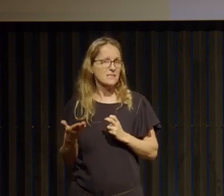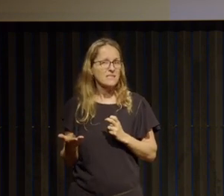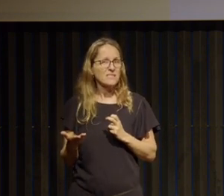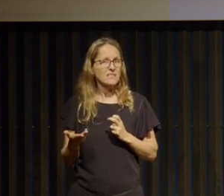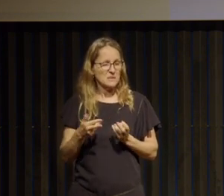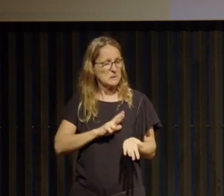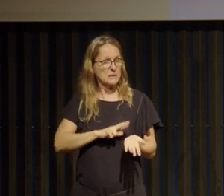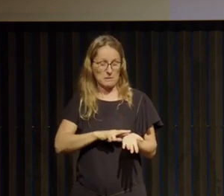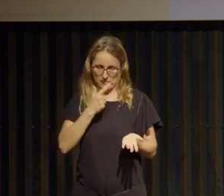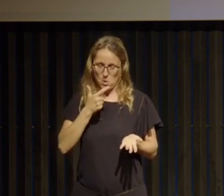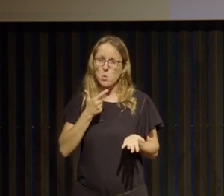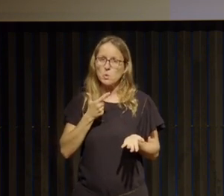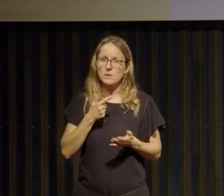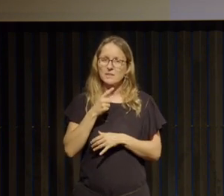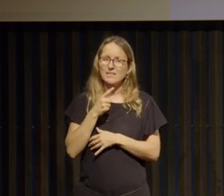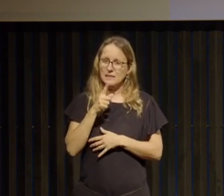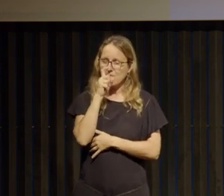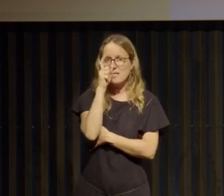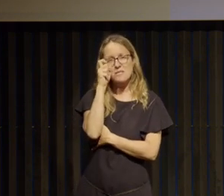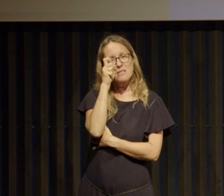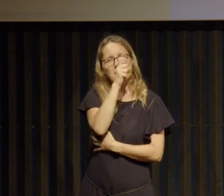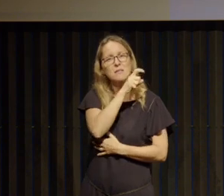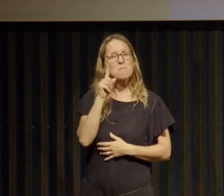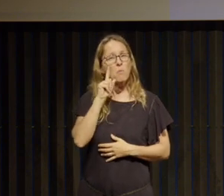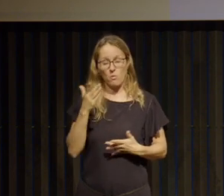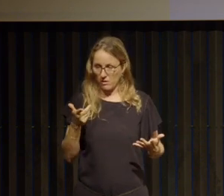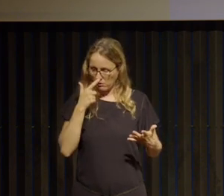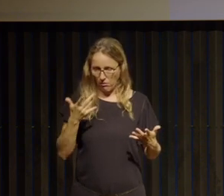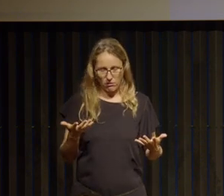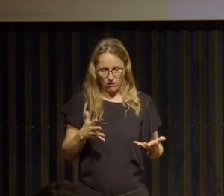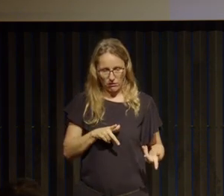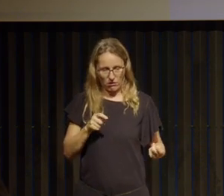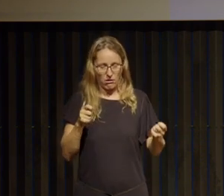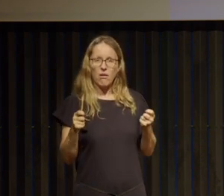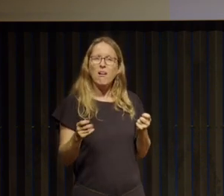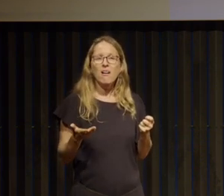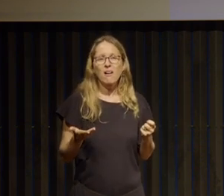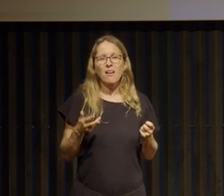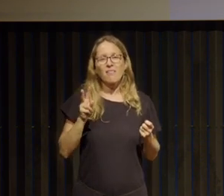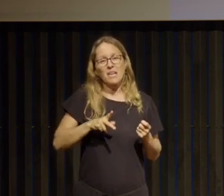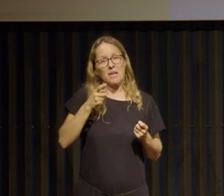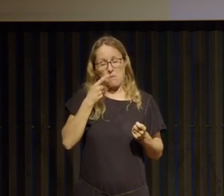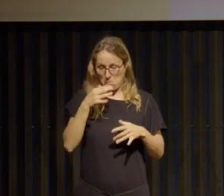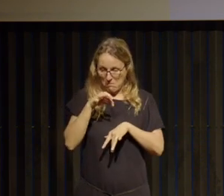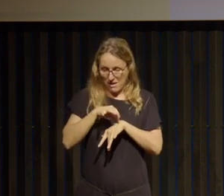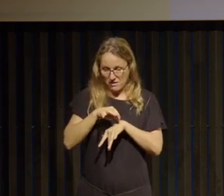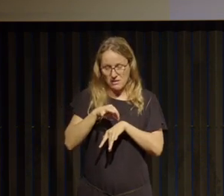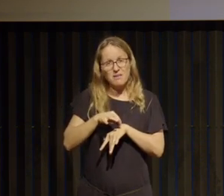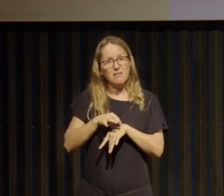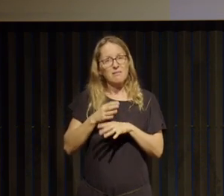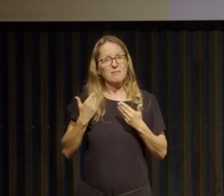très éprouvant parce que tout s'est tout s'est écroulé quelque part et voilà je me suis retrouvée avec cette maladie et